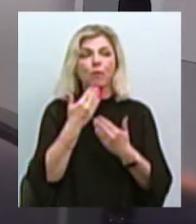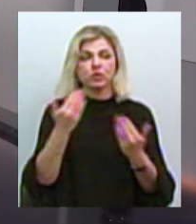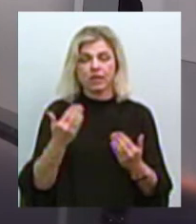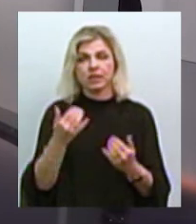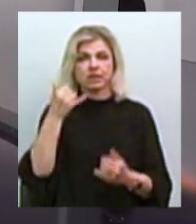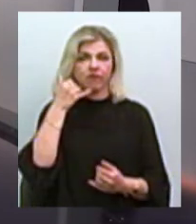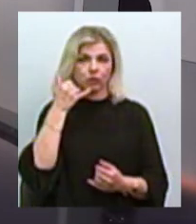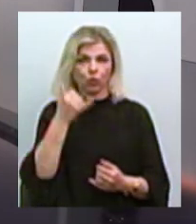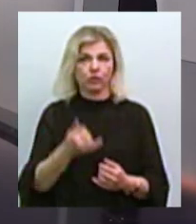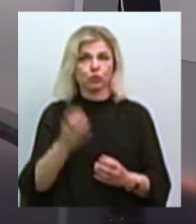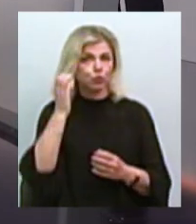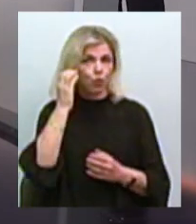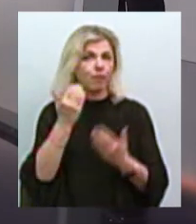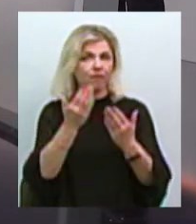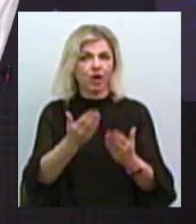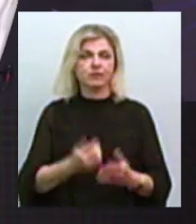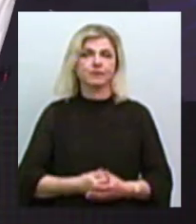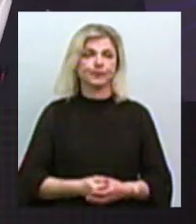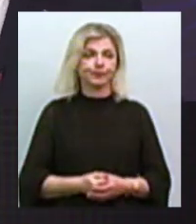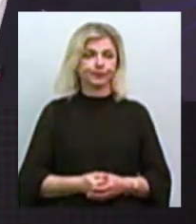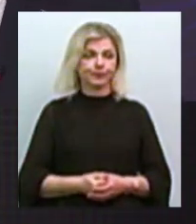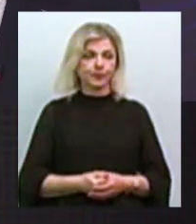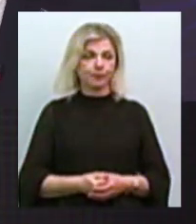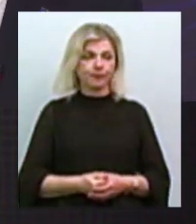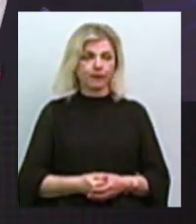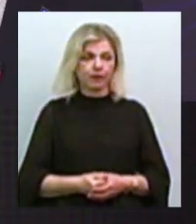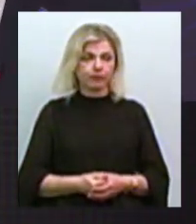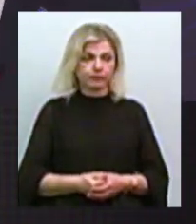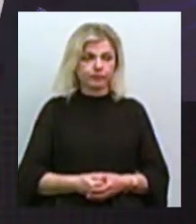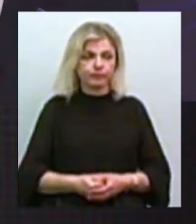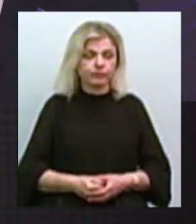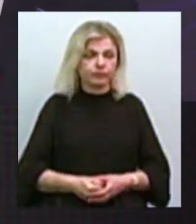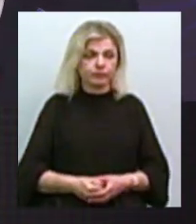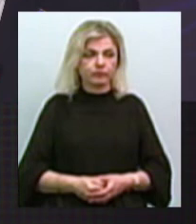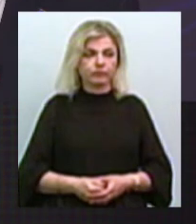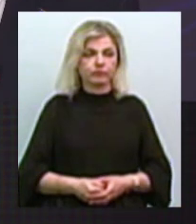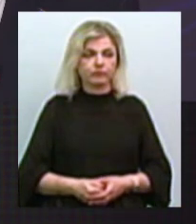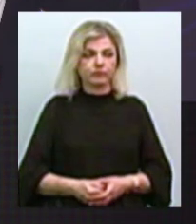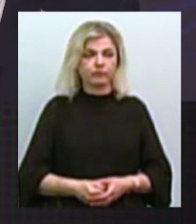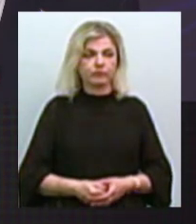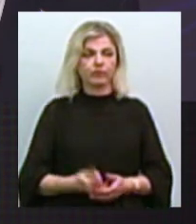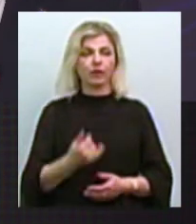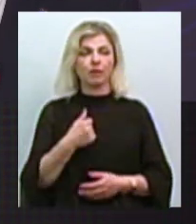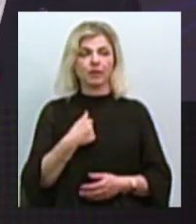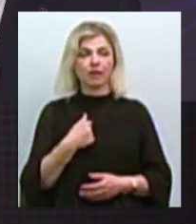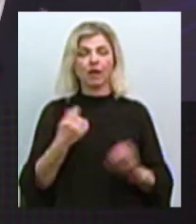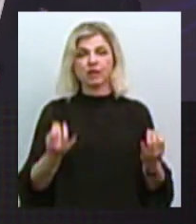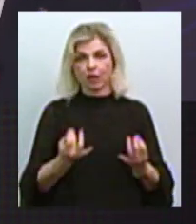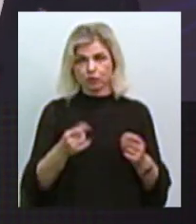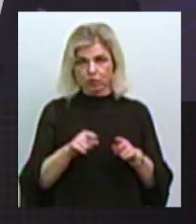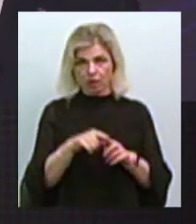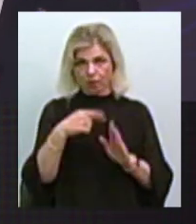сьогодні. Слухаємо вас. Алло. Слухаємо. Так, мене так інтересує такий вопрос. В